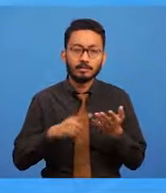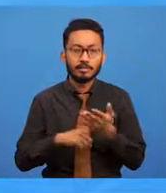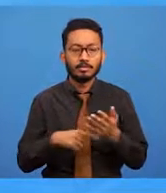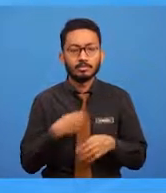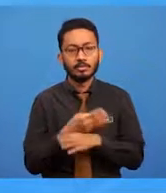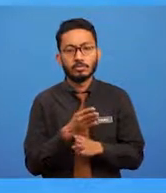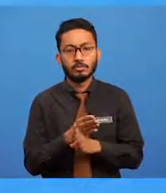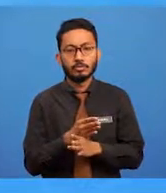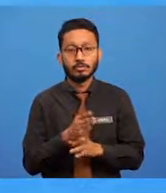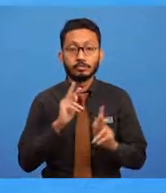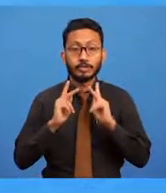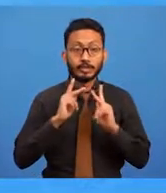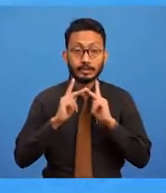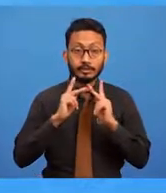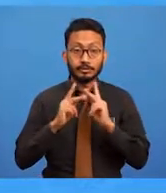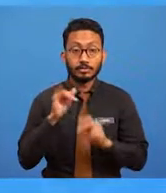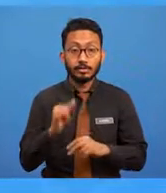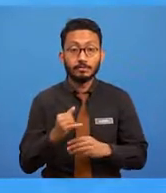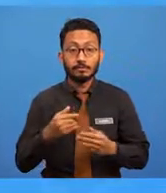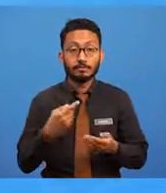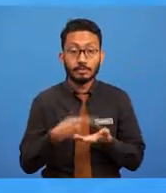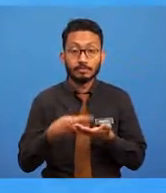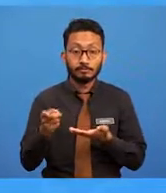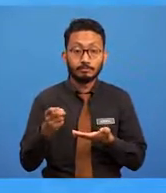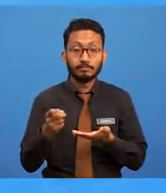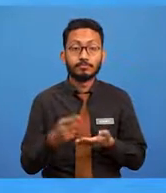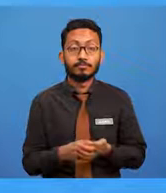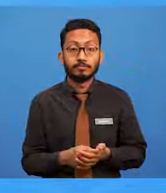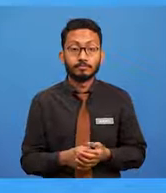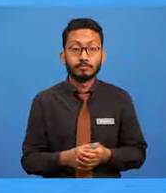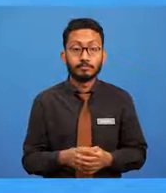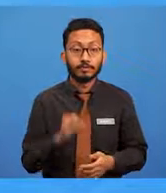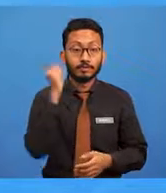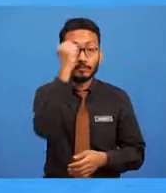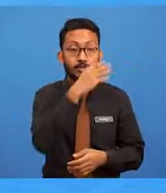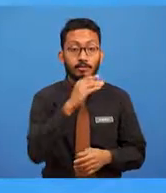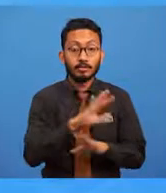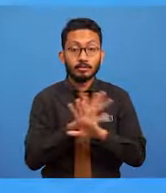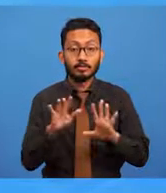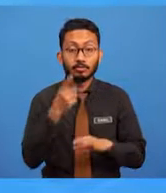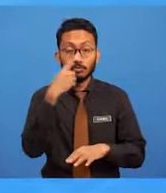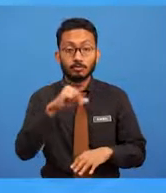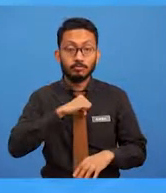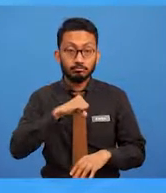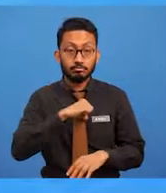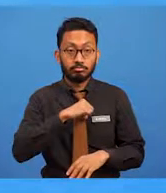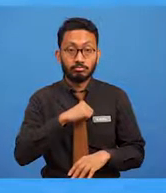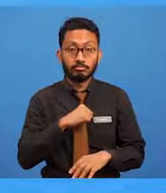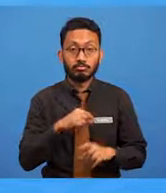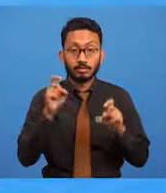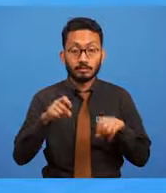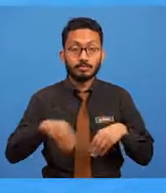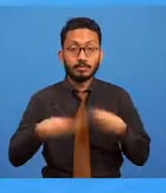komunikasi yang berbayar bersifat tidak pribadi yang ditujukan kepada kumpulan